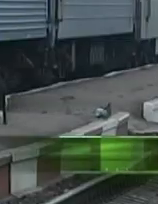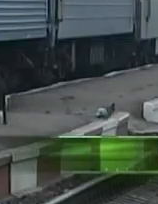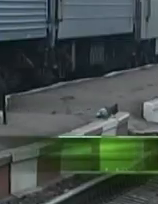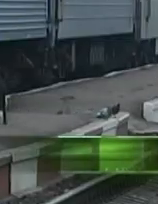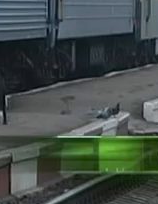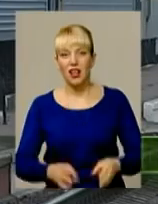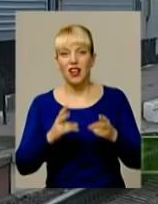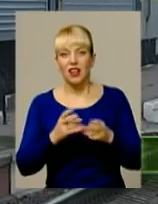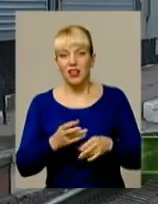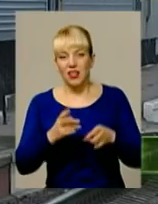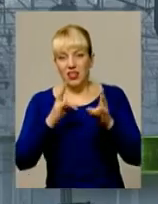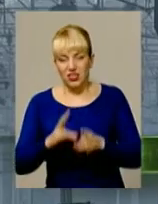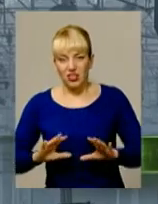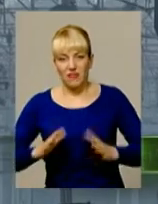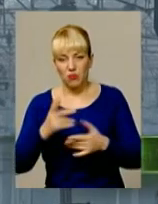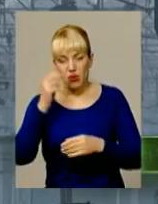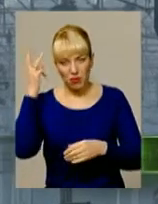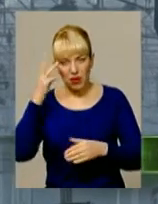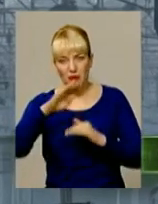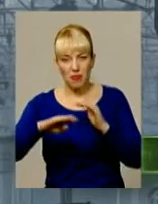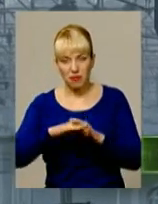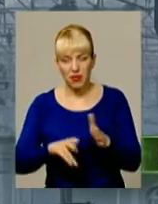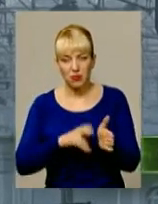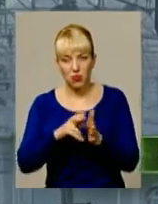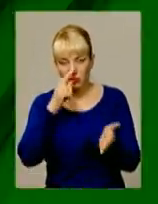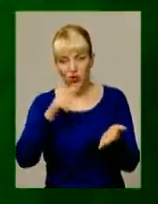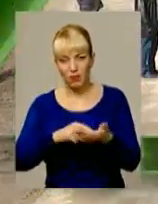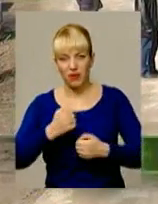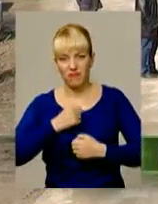Несчасний випадок у Хмельницькому. Під потяг потрапив військовий.